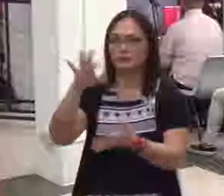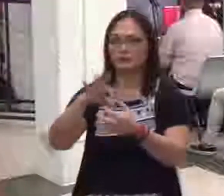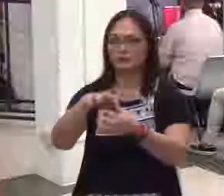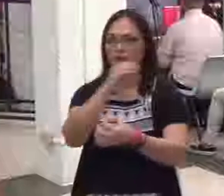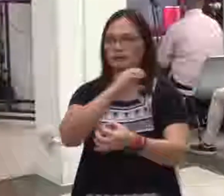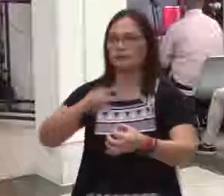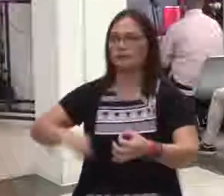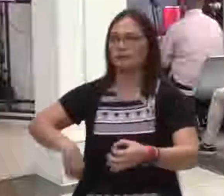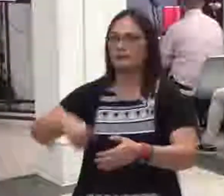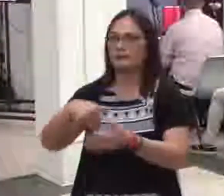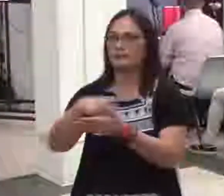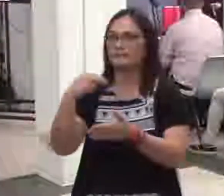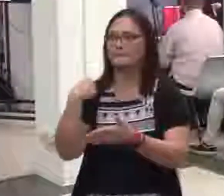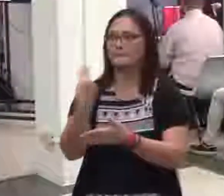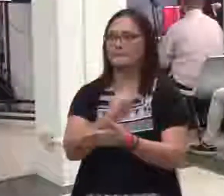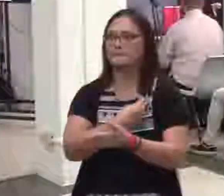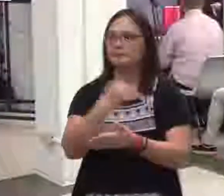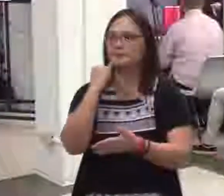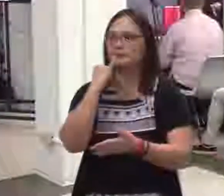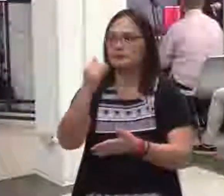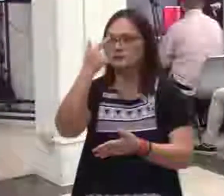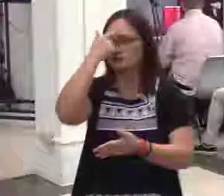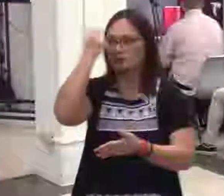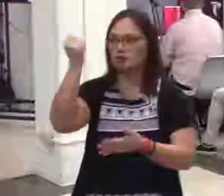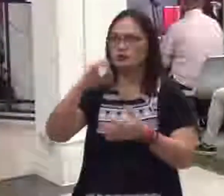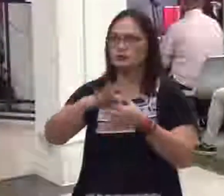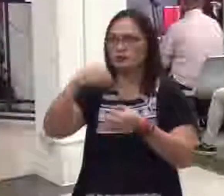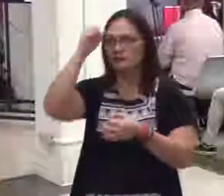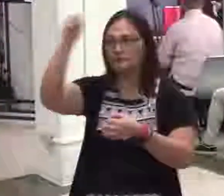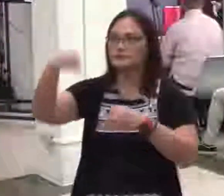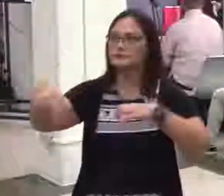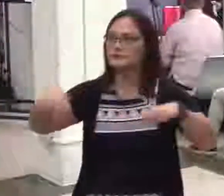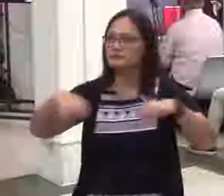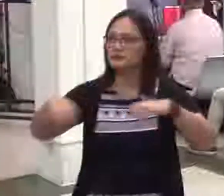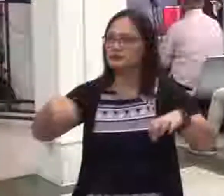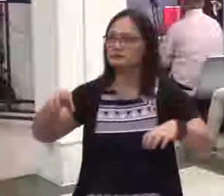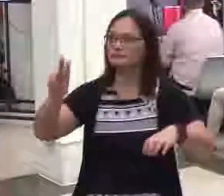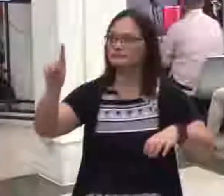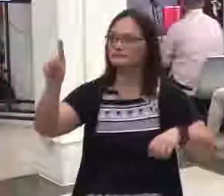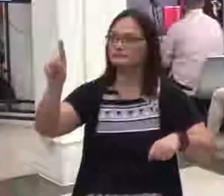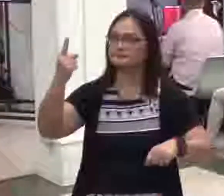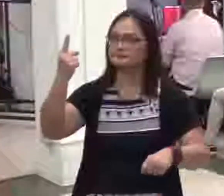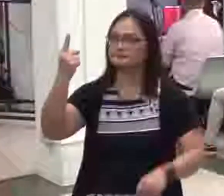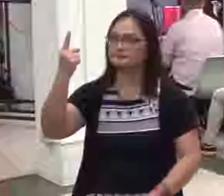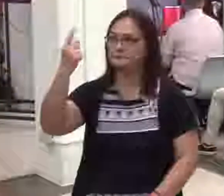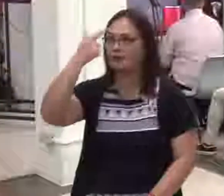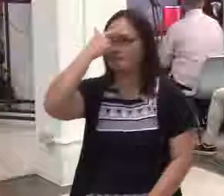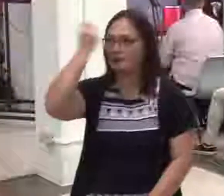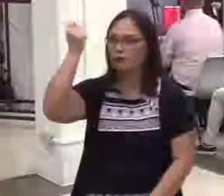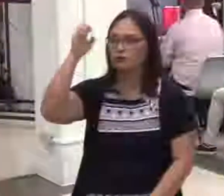ay dahil sa Kanyang pagkilos. Number one. Because He is as an